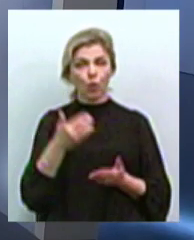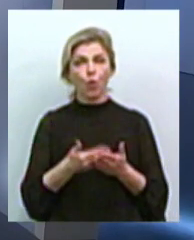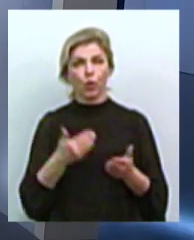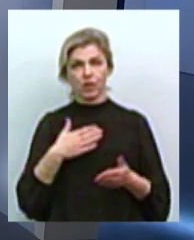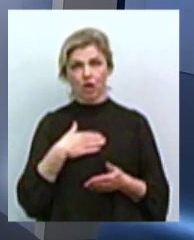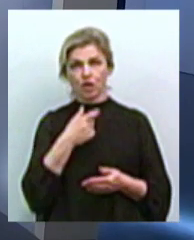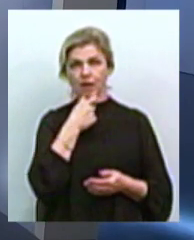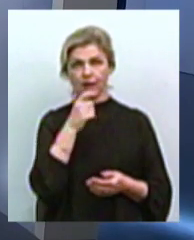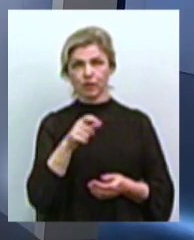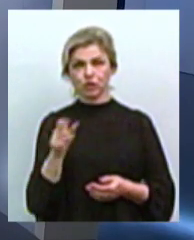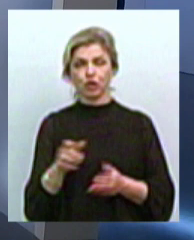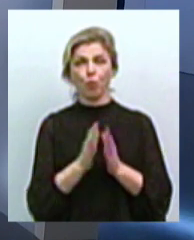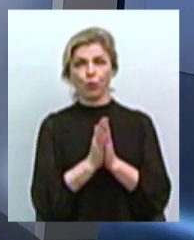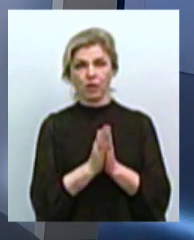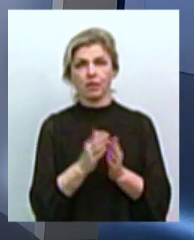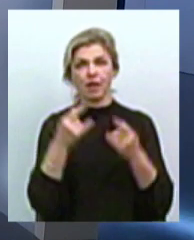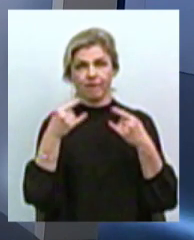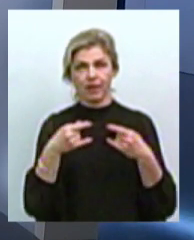будь ласка, в ефірі. Алло?